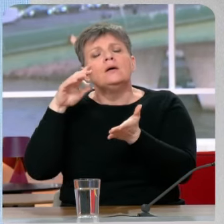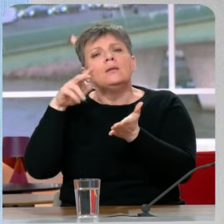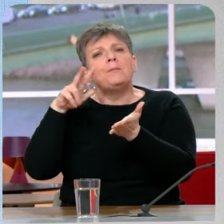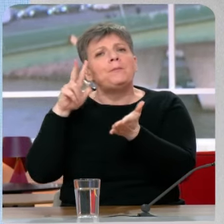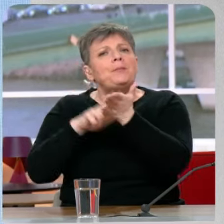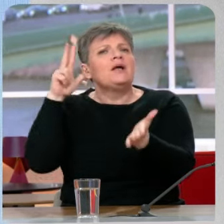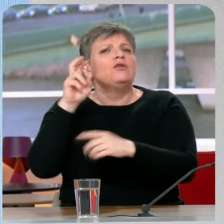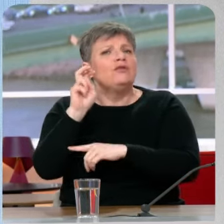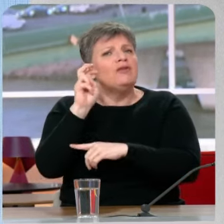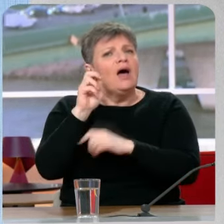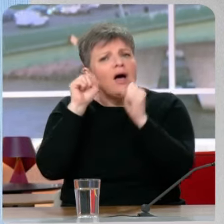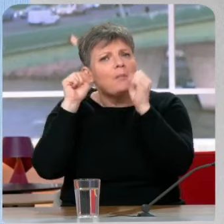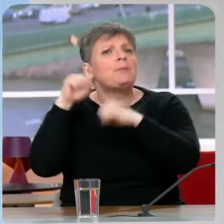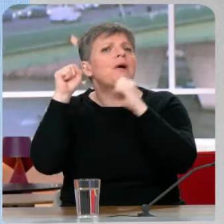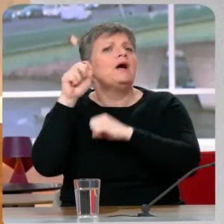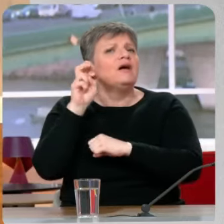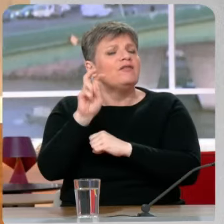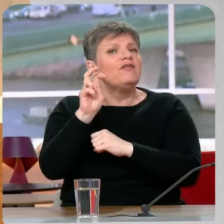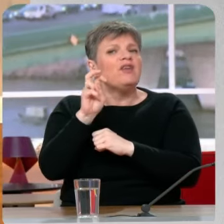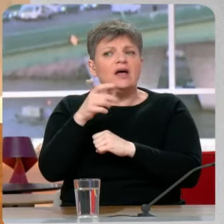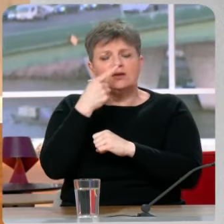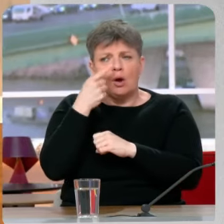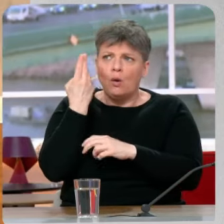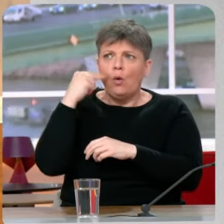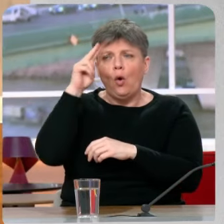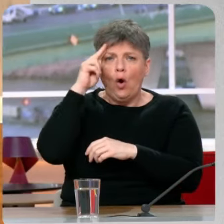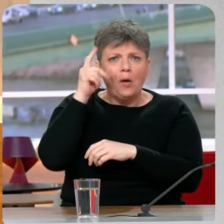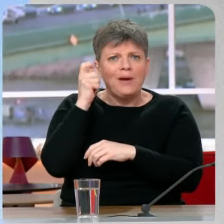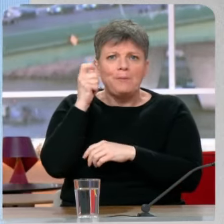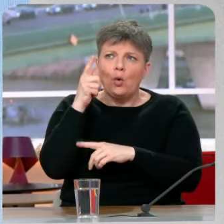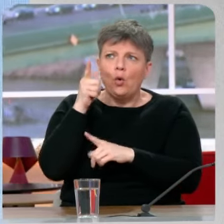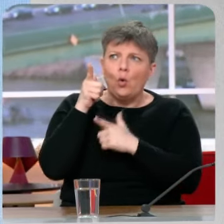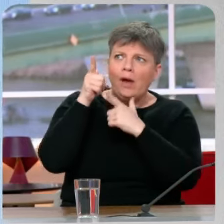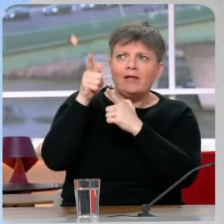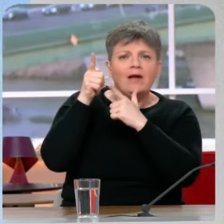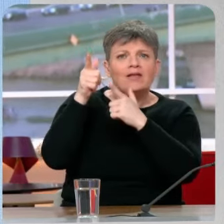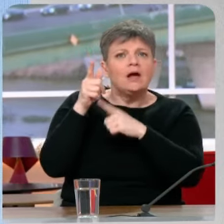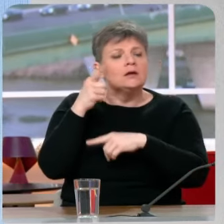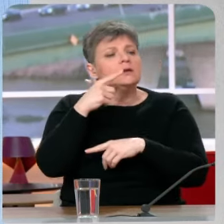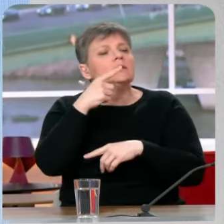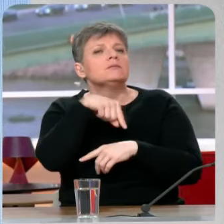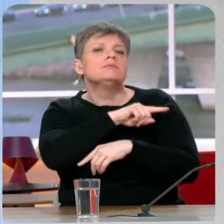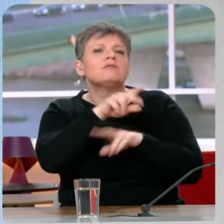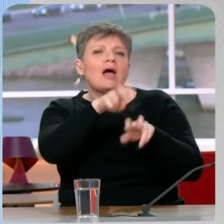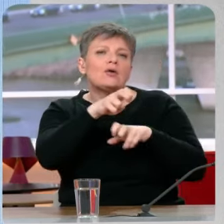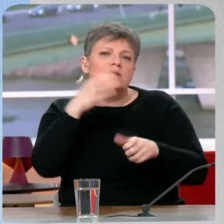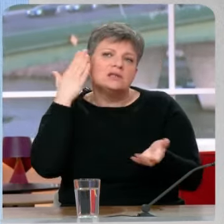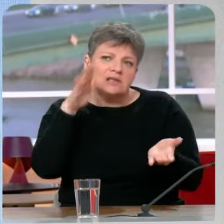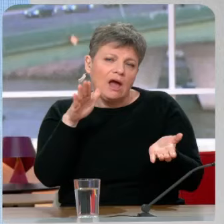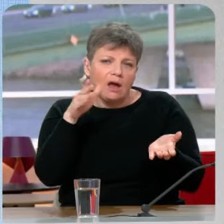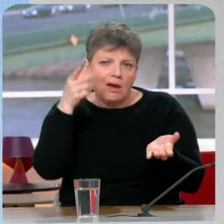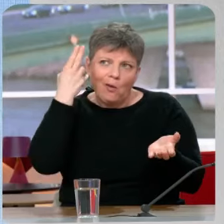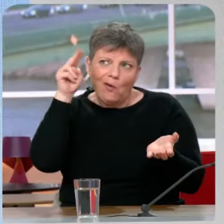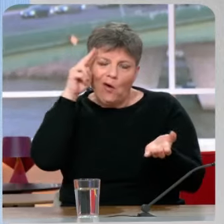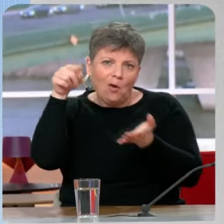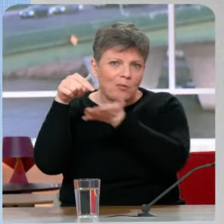que l'Europe n'est pas devenue le bouc émissaire ? Les agriculteurs savent très bien ce qu'ils doivent à l'Europe. Le premier budget de l'Europe,